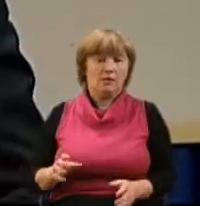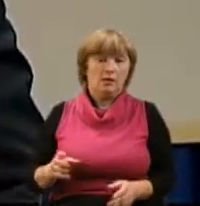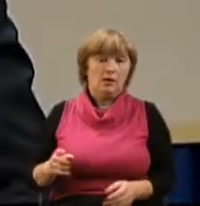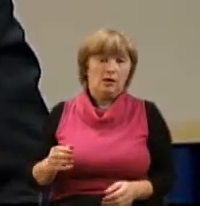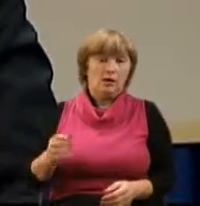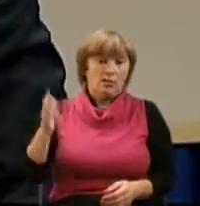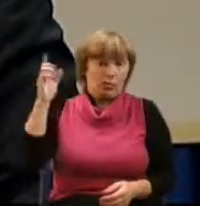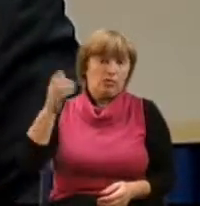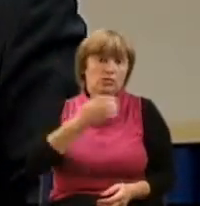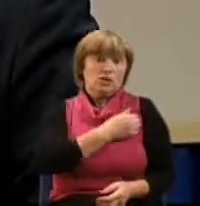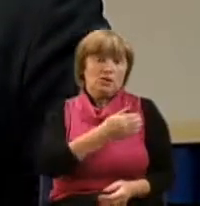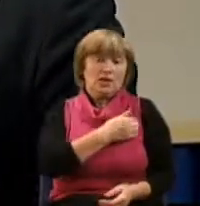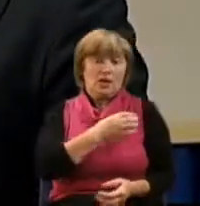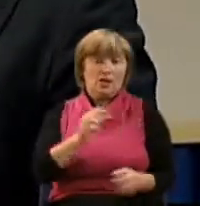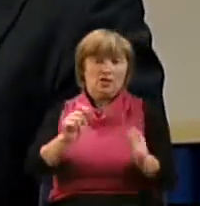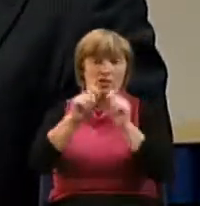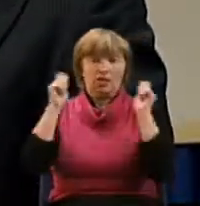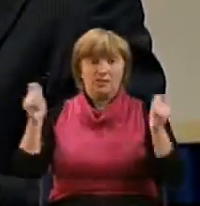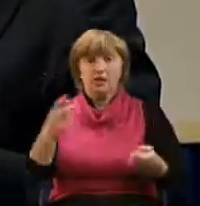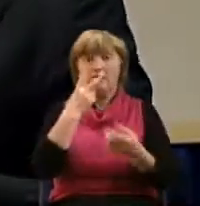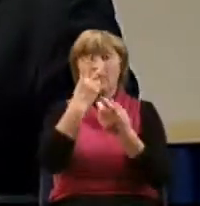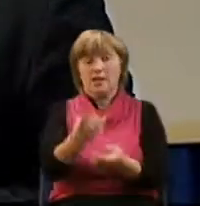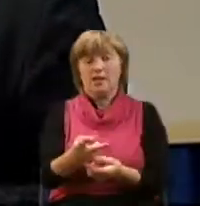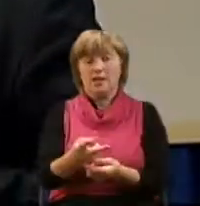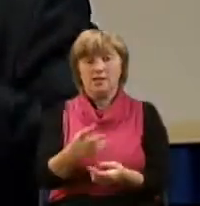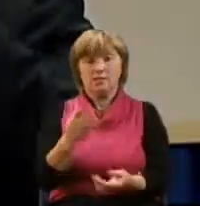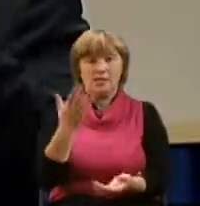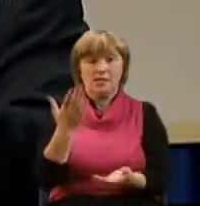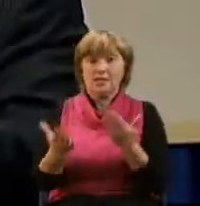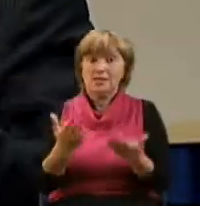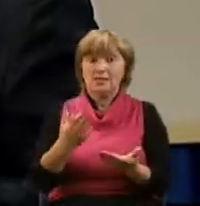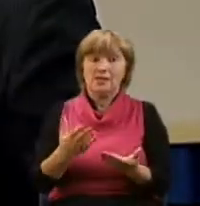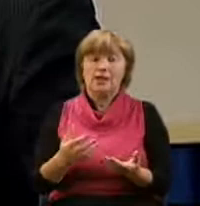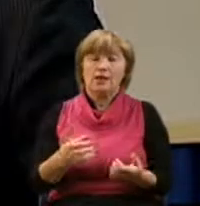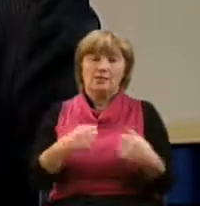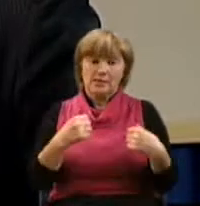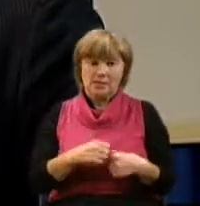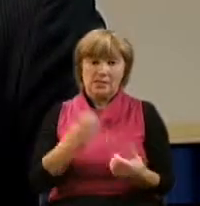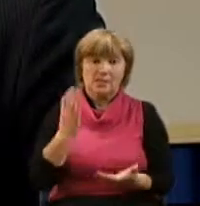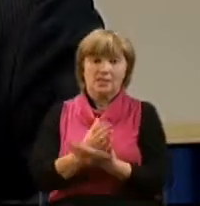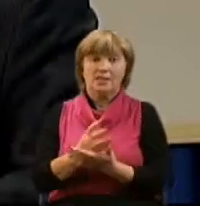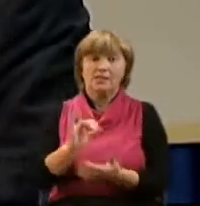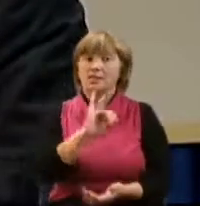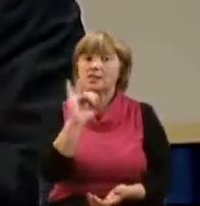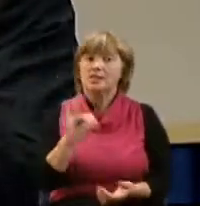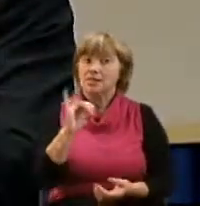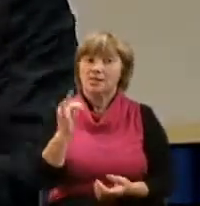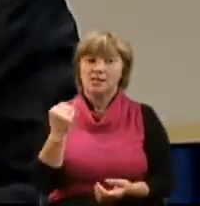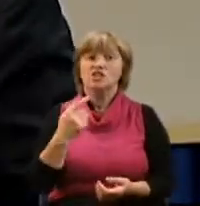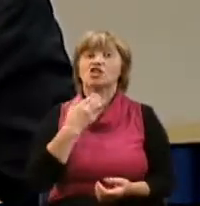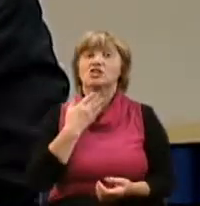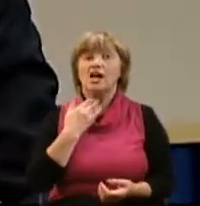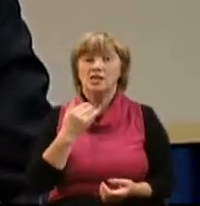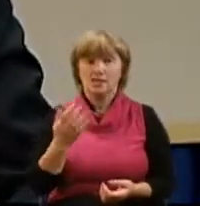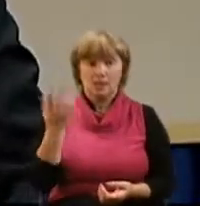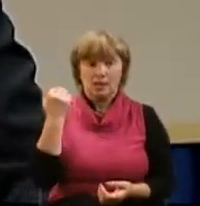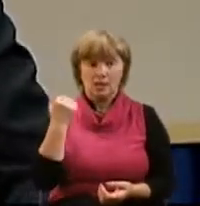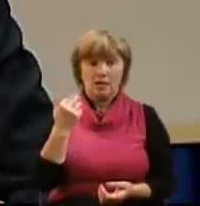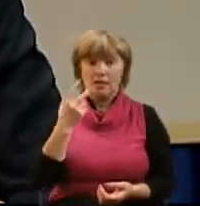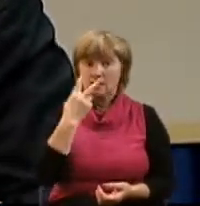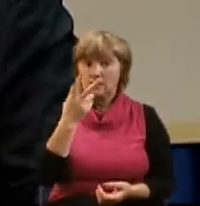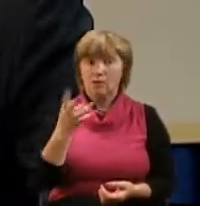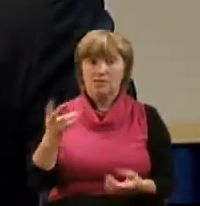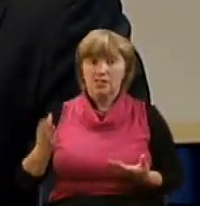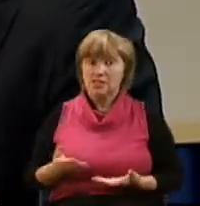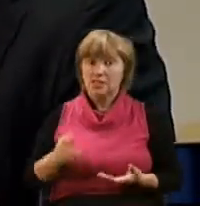открывать и показывать нам, есть ли в нашем сердце есть заинтересованность и жажда. Когда мы смотрим на жизнь